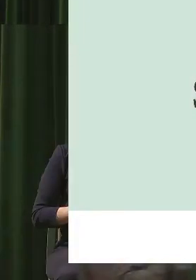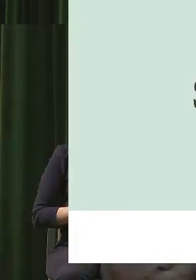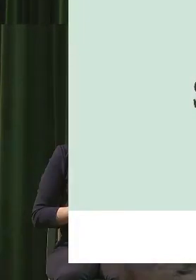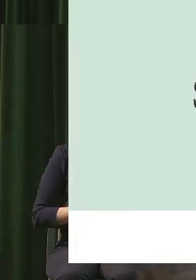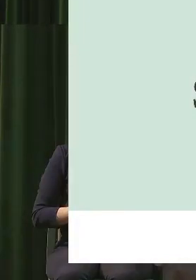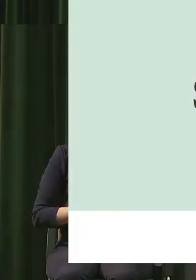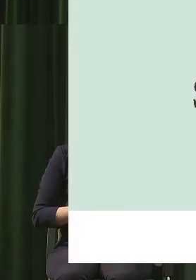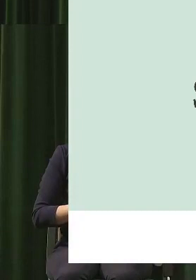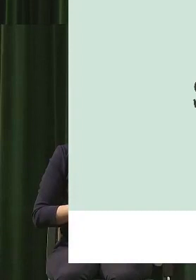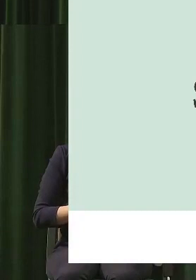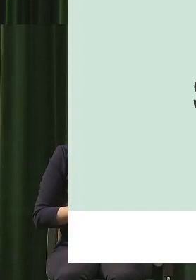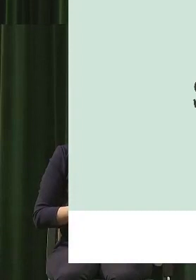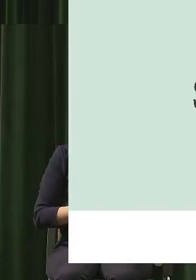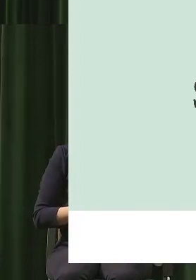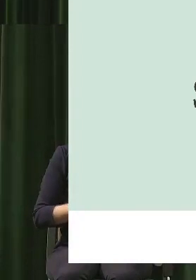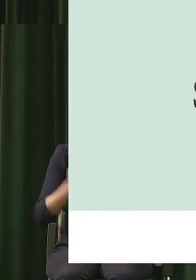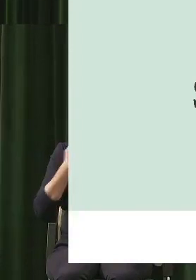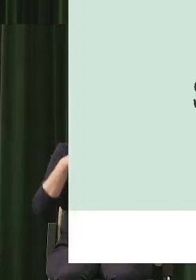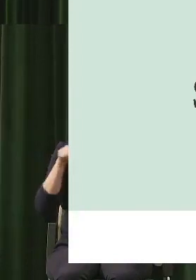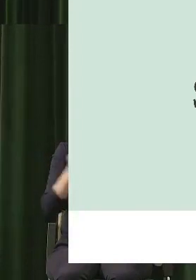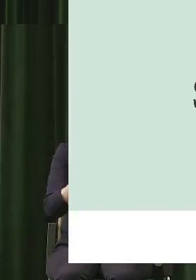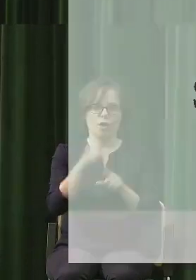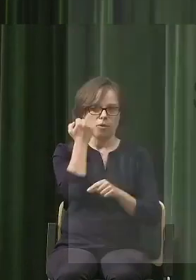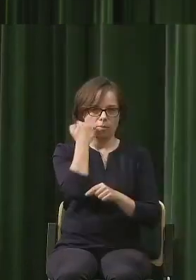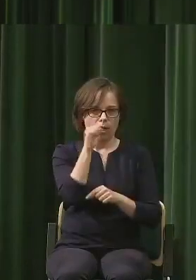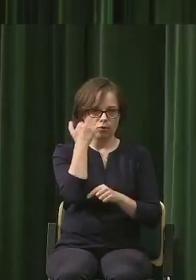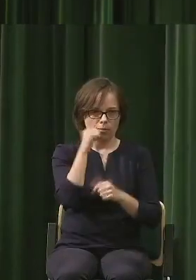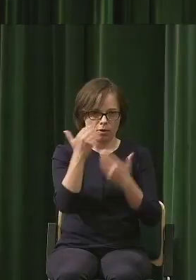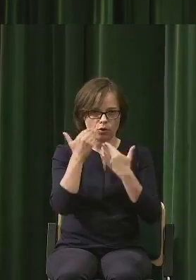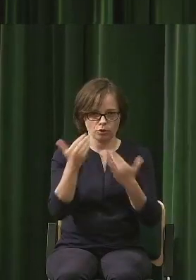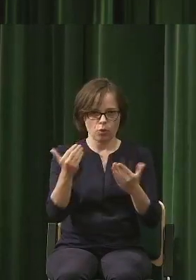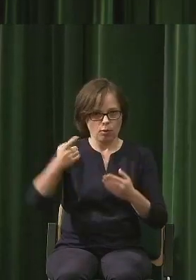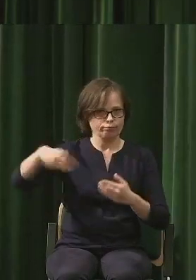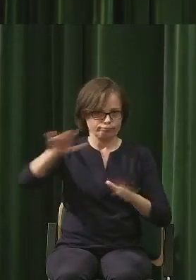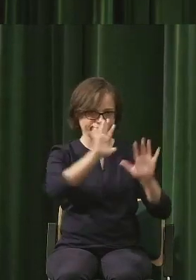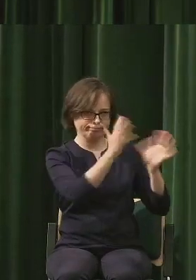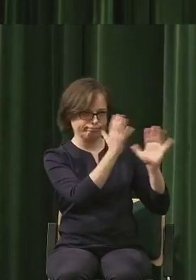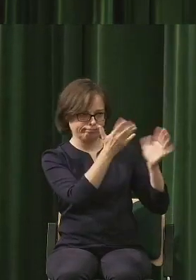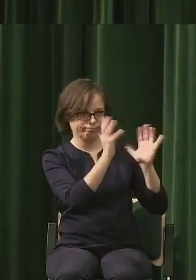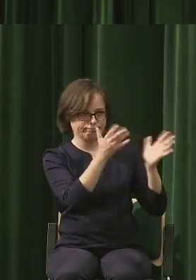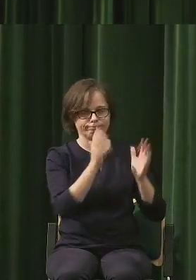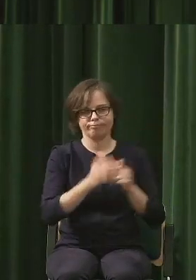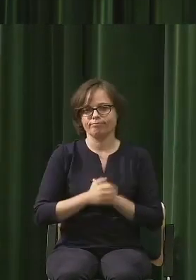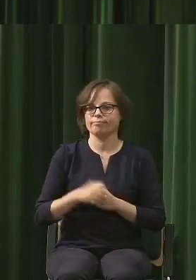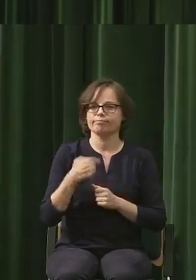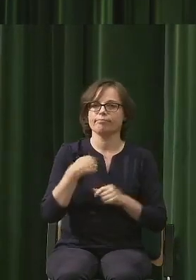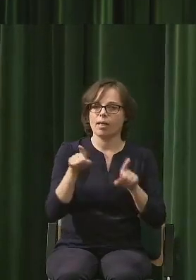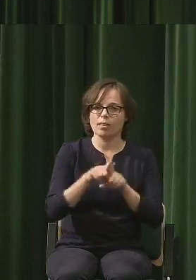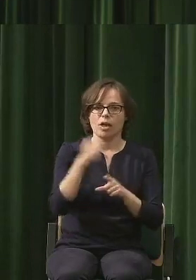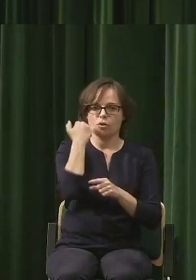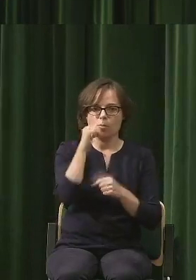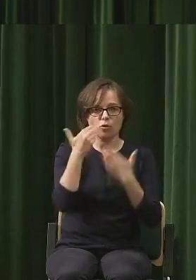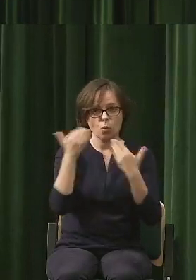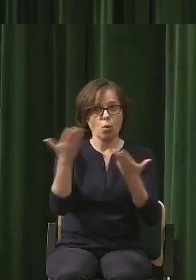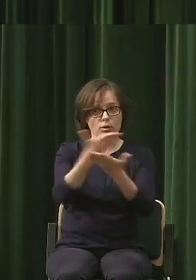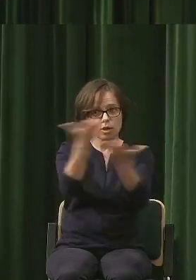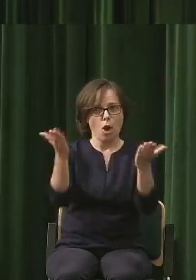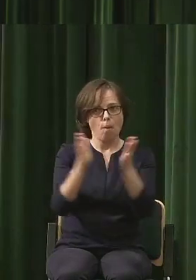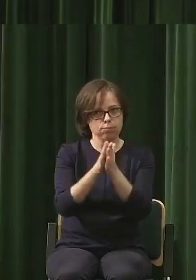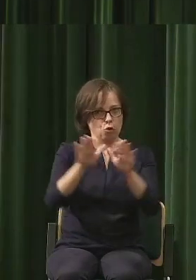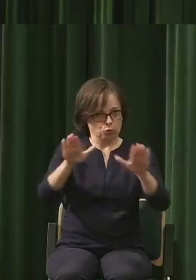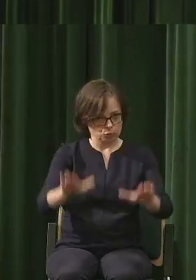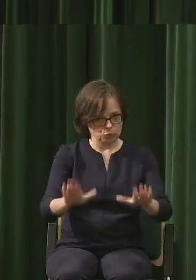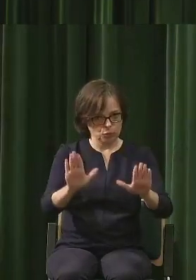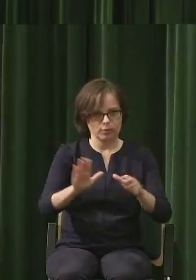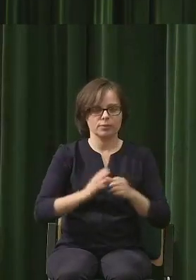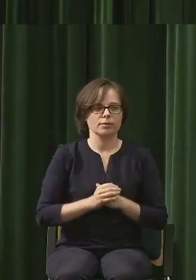Ja też bardzo dziękuję naszym gościom. Bardzo dziękuję naszym gościom. Państwa proszę o pozostanie jeszcze na miejscach.